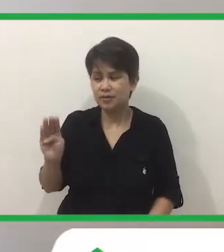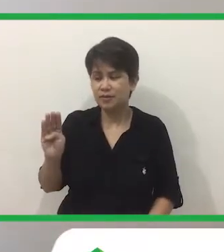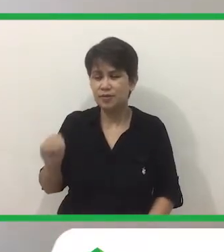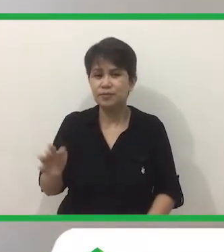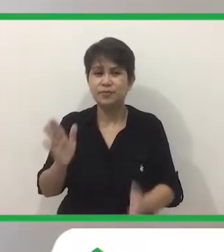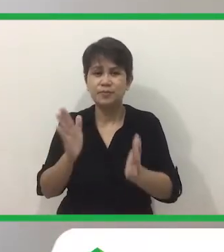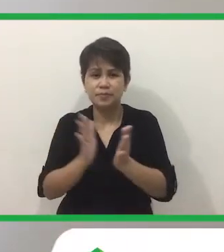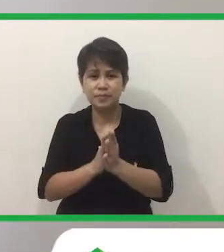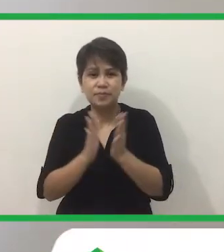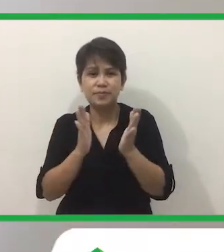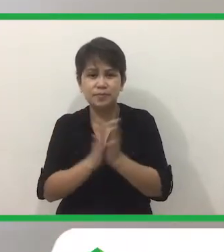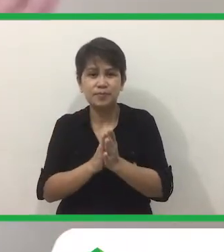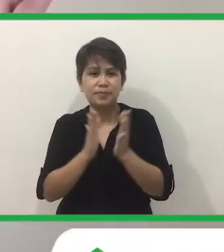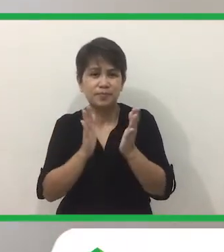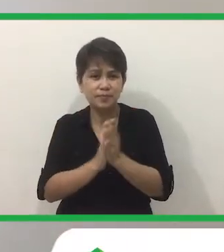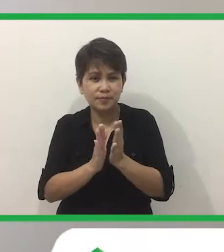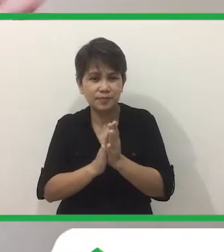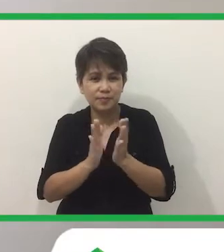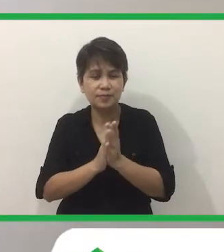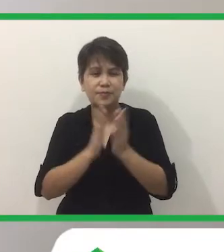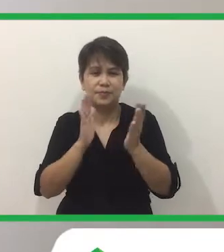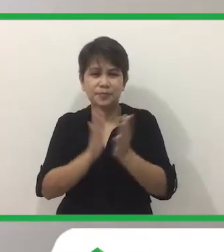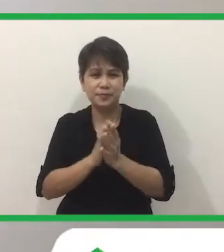Pangalan niya ay bingo